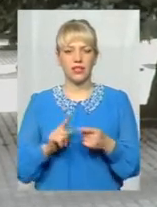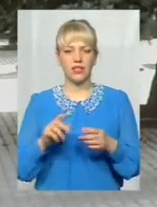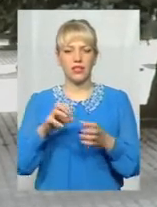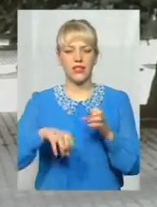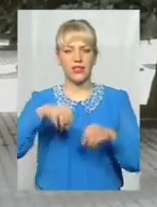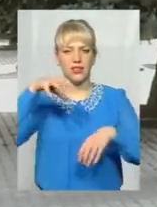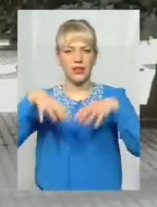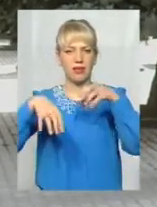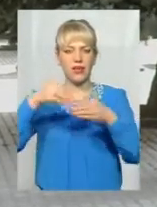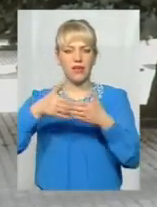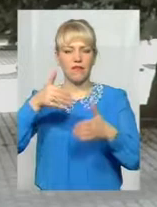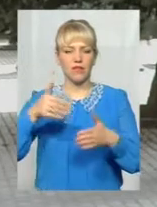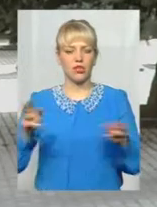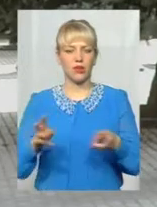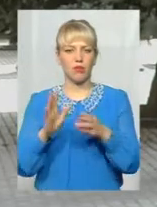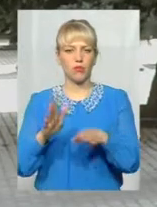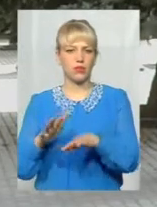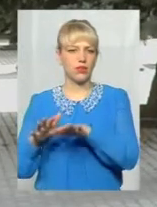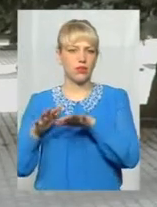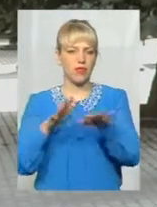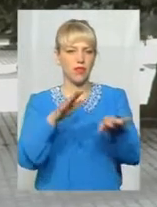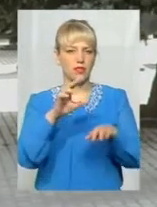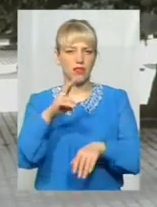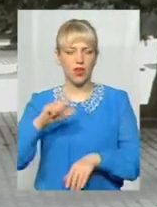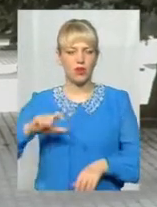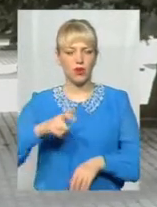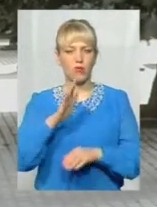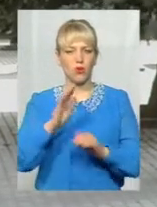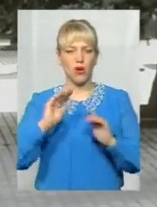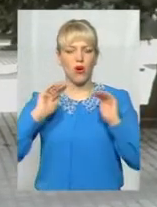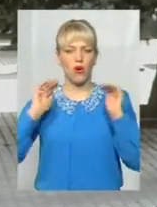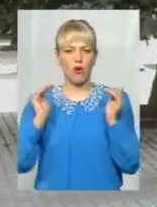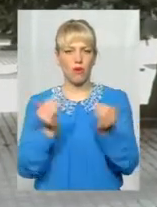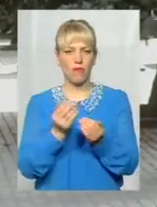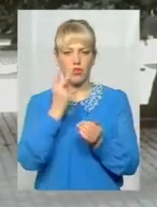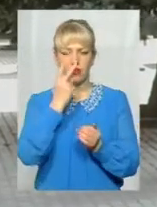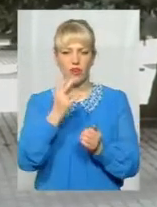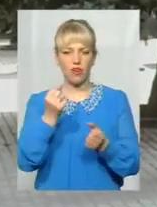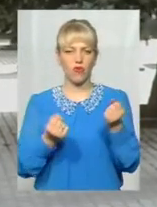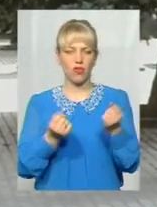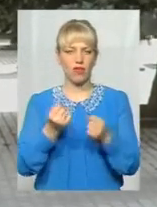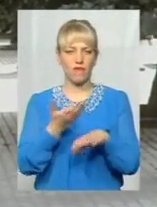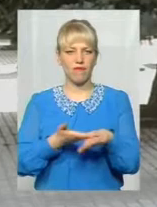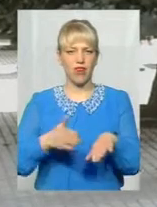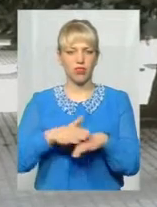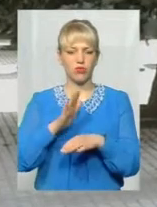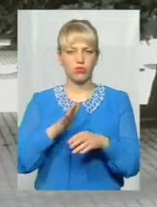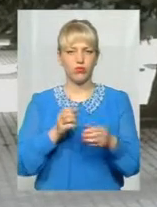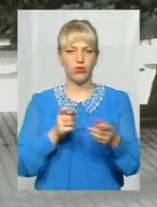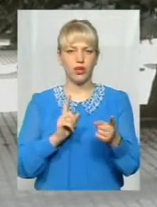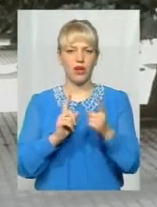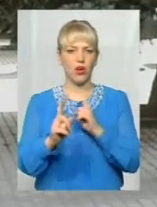направлений на прижджу частину, тому, можливо, бути обмежена видимості і водіям буде важко роз'їхатися. Тому патрульні також